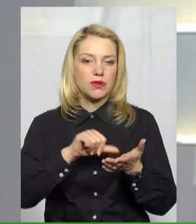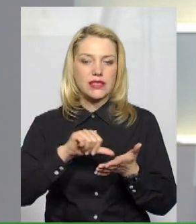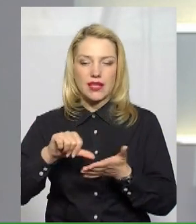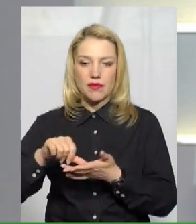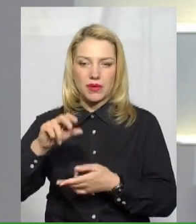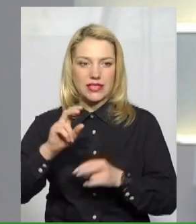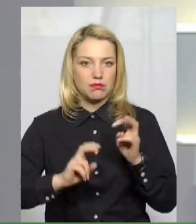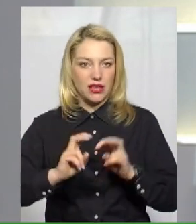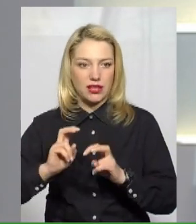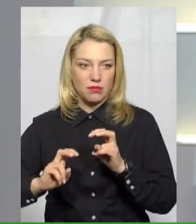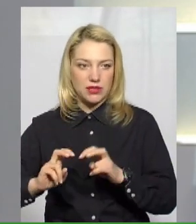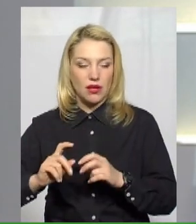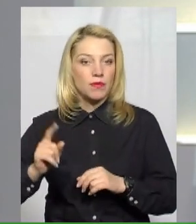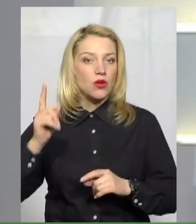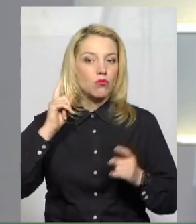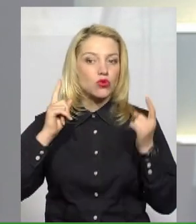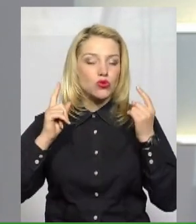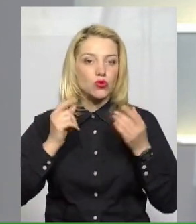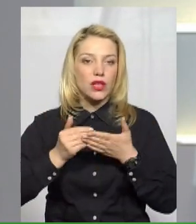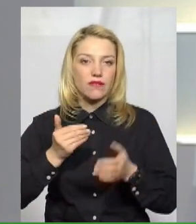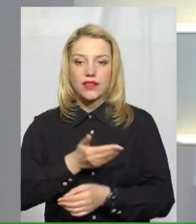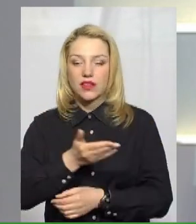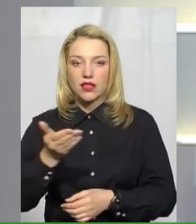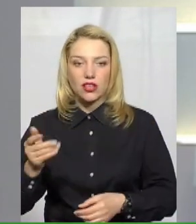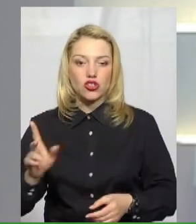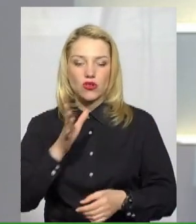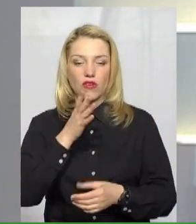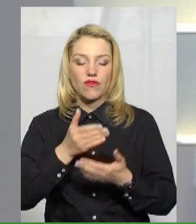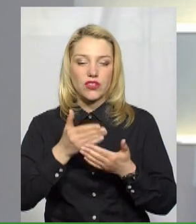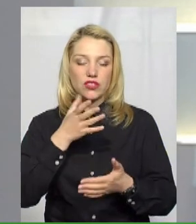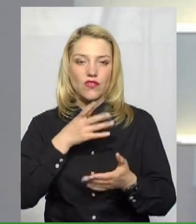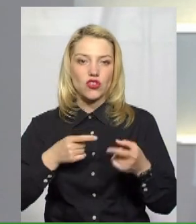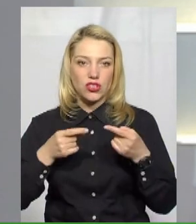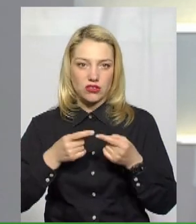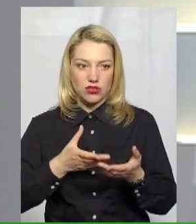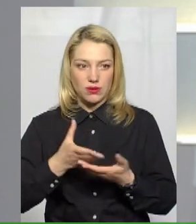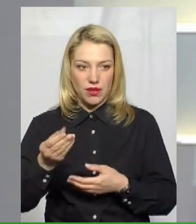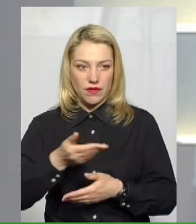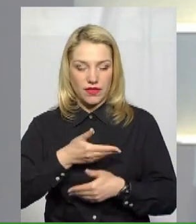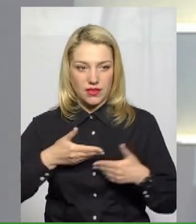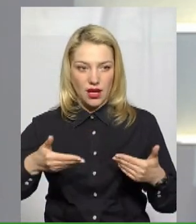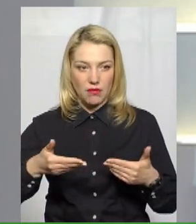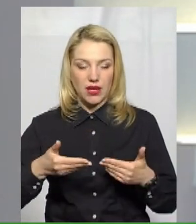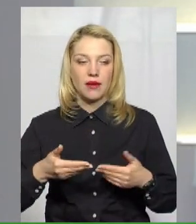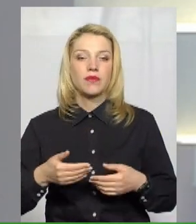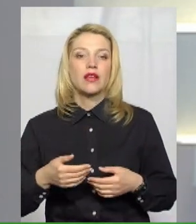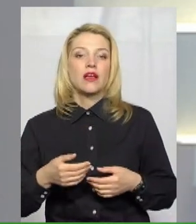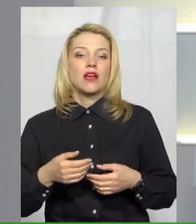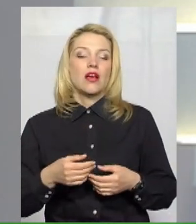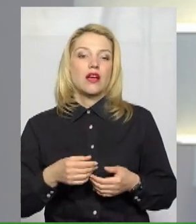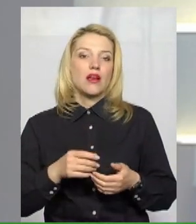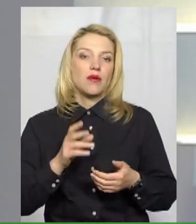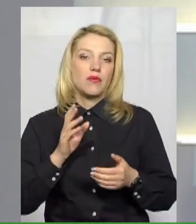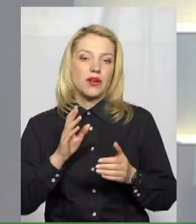Почули від них, що від своєчасності сплати нами комунальних послуг значною мірою буде